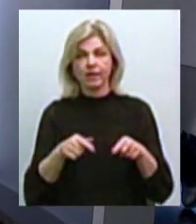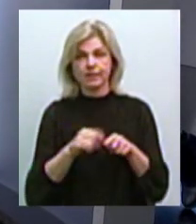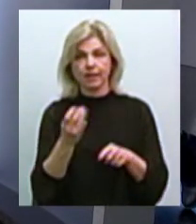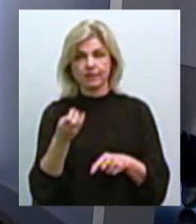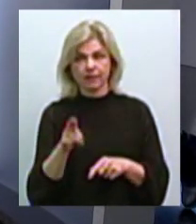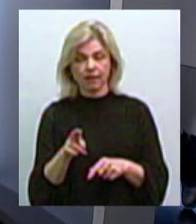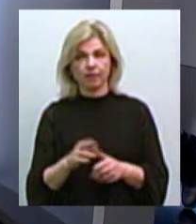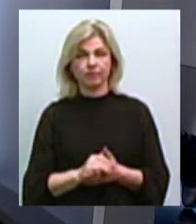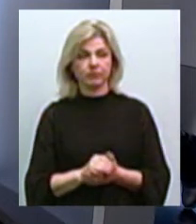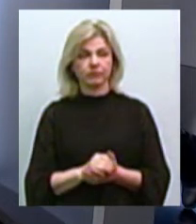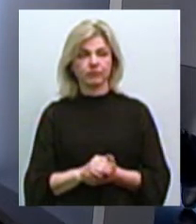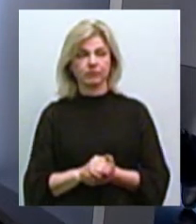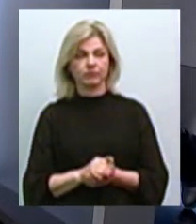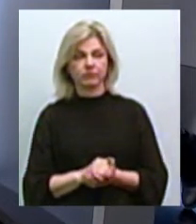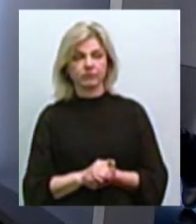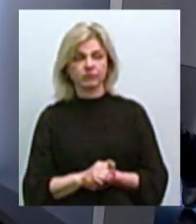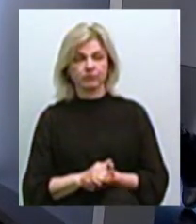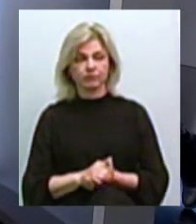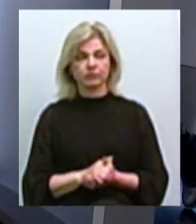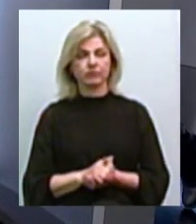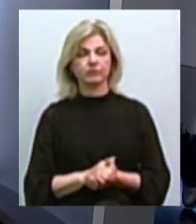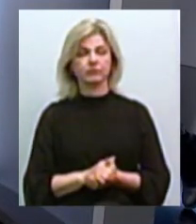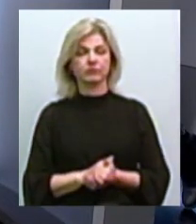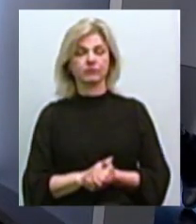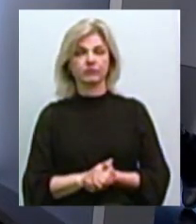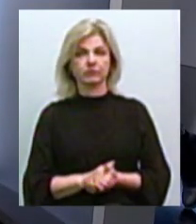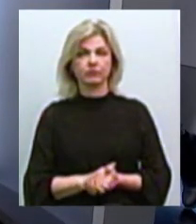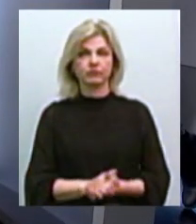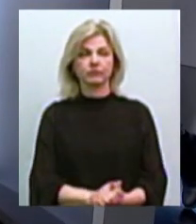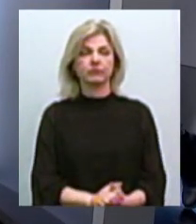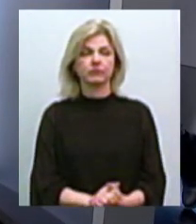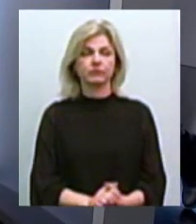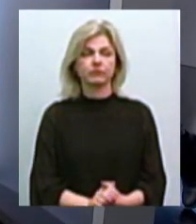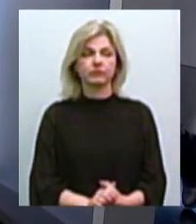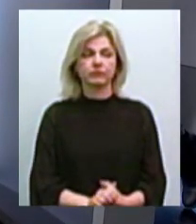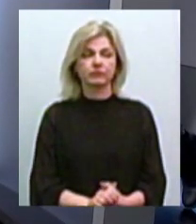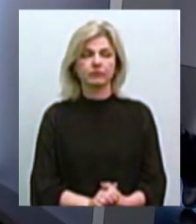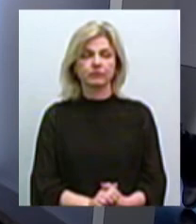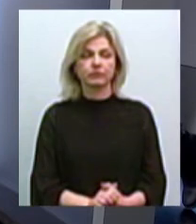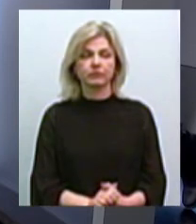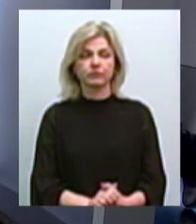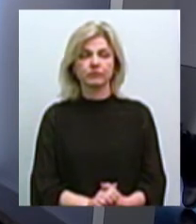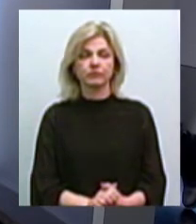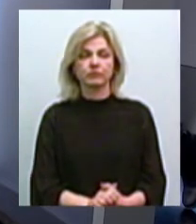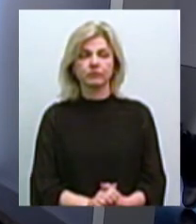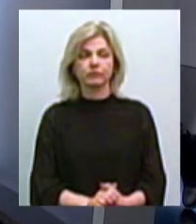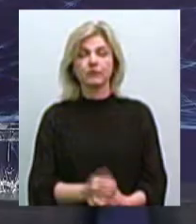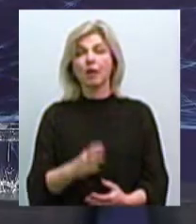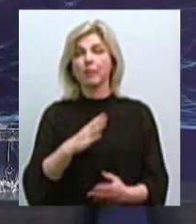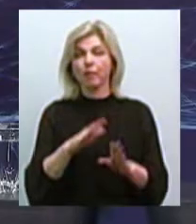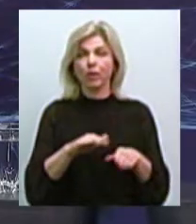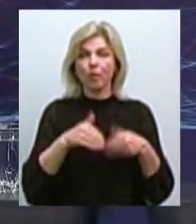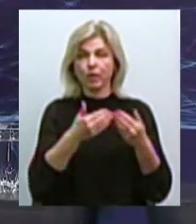що зговорю з нами... Тернівка – це місце... А Тернівка це запропонували їм створити для